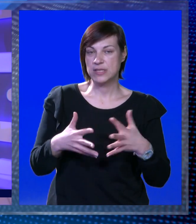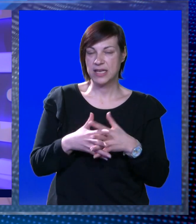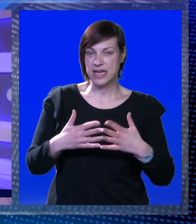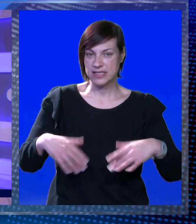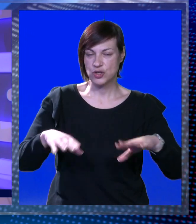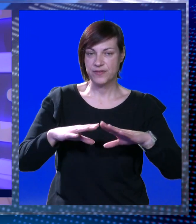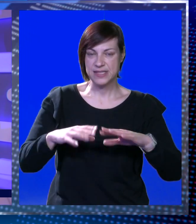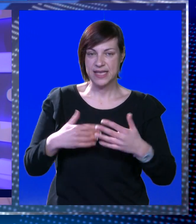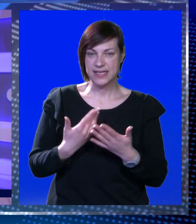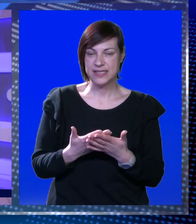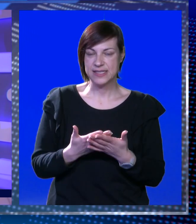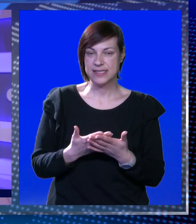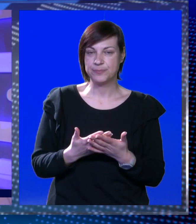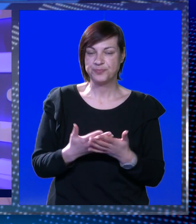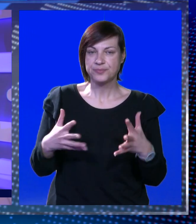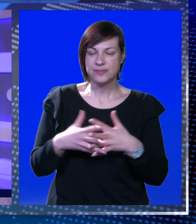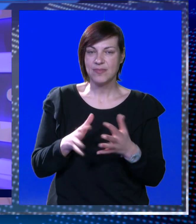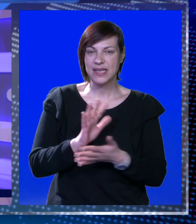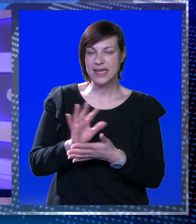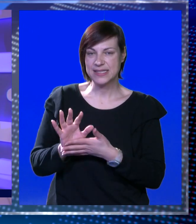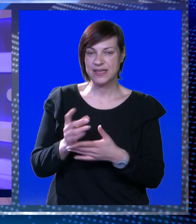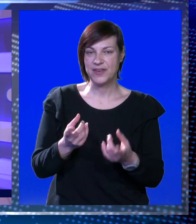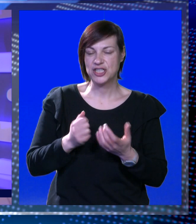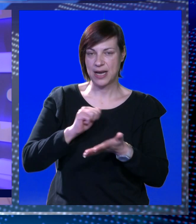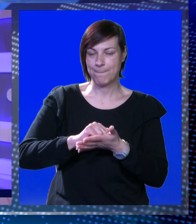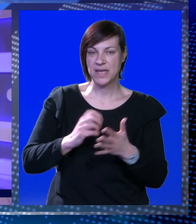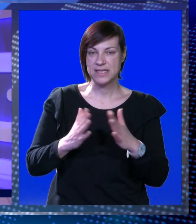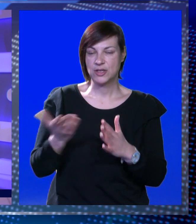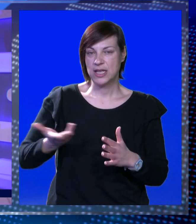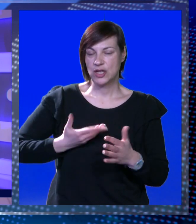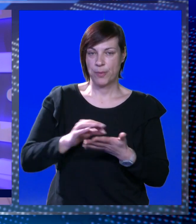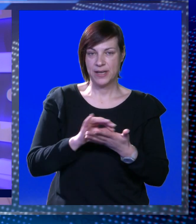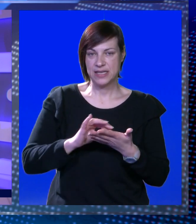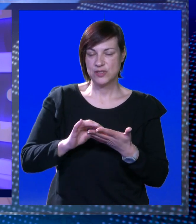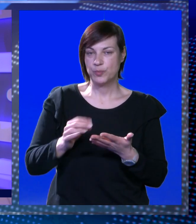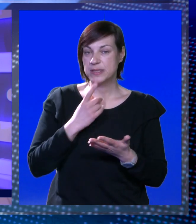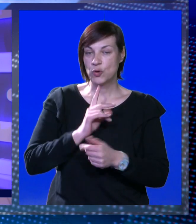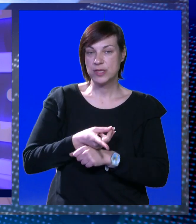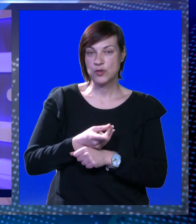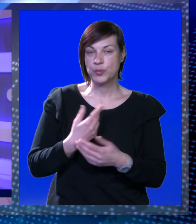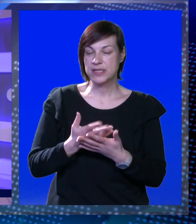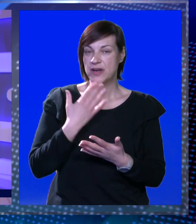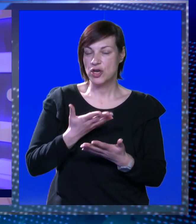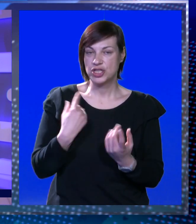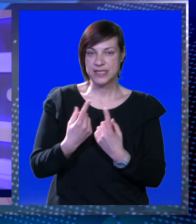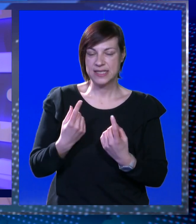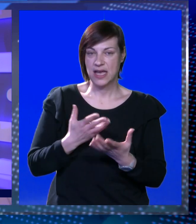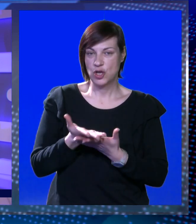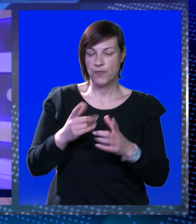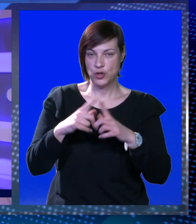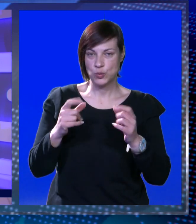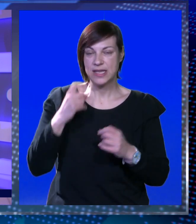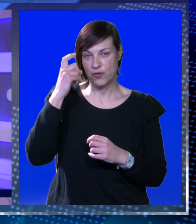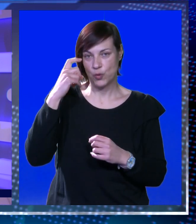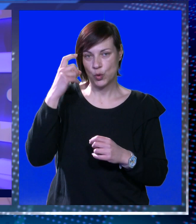posljednjoj sjednici gradskog vijeća. Naime, gradski viječnici, ali i medijske kuće, dobili su pismu kojim se upozorava na loše stanje u